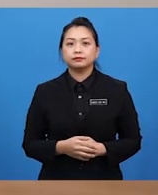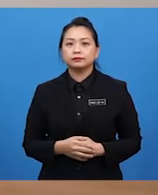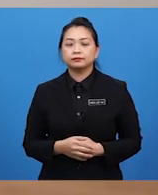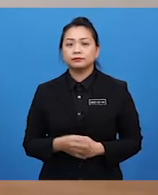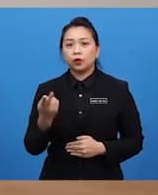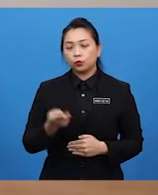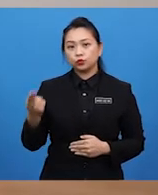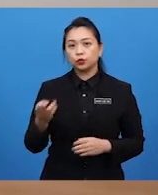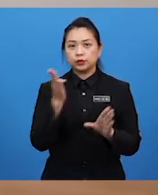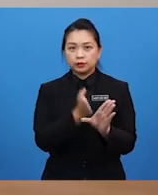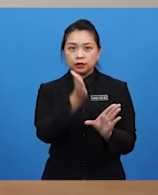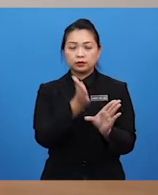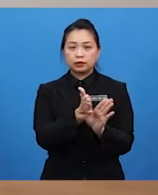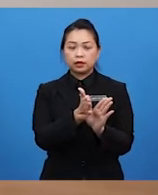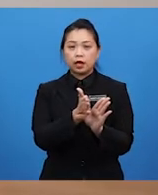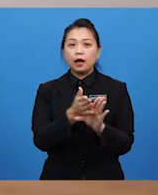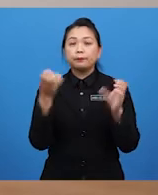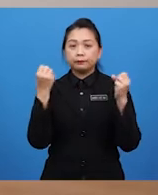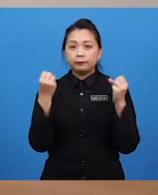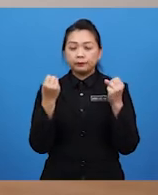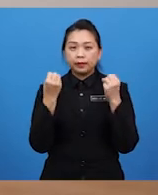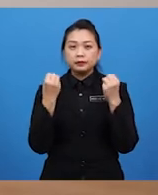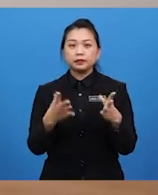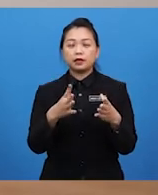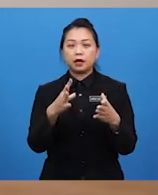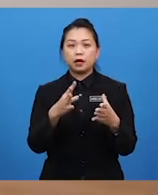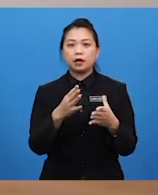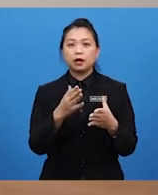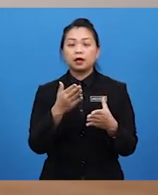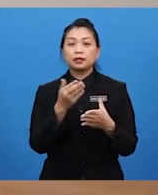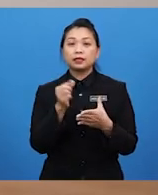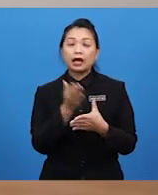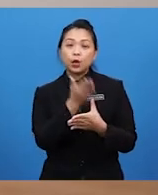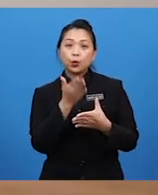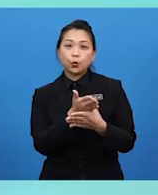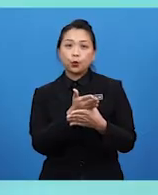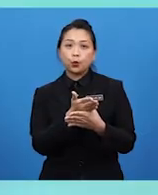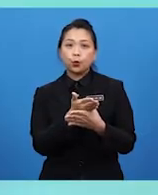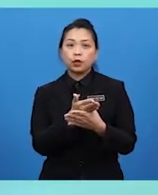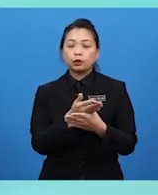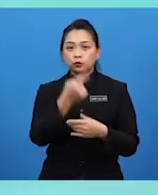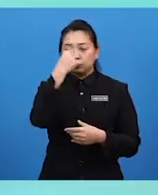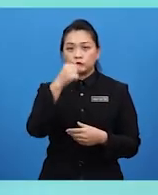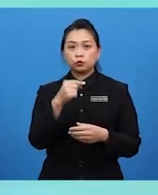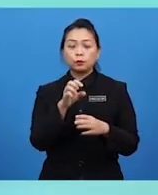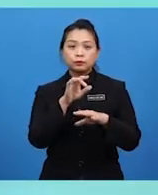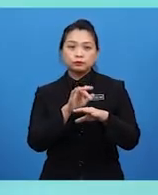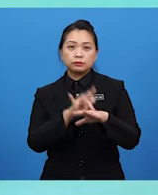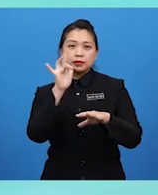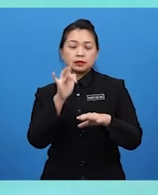Unsur psikologi juga banyak mempengaruhi penghasilan karya seni untuk merangsang imaginasi,